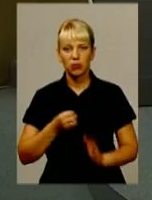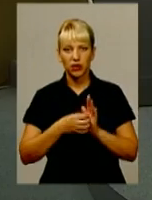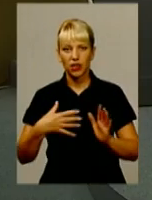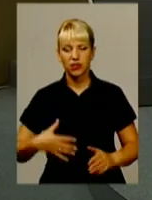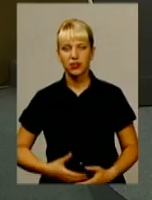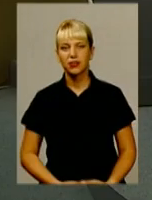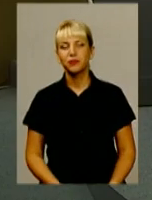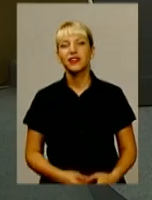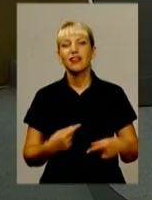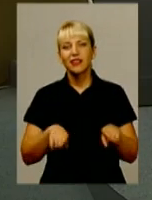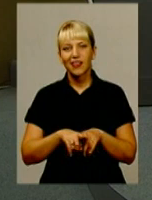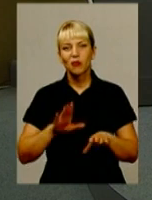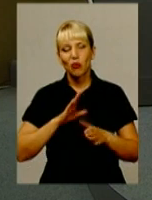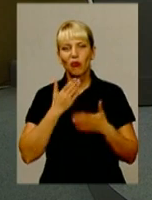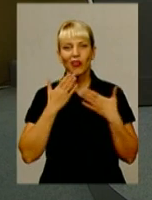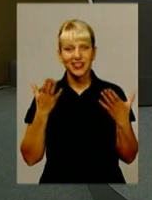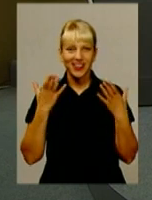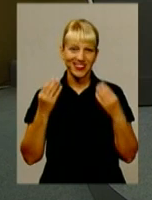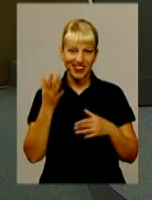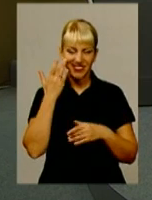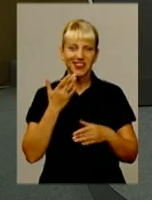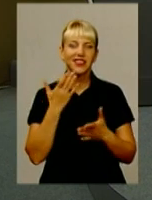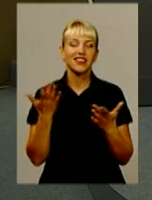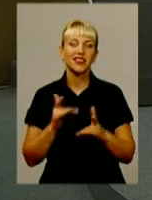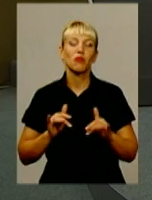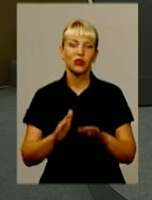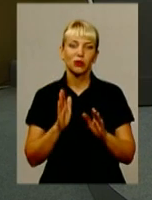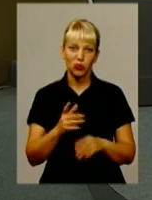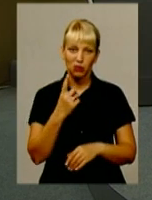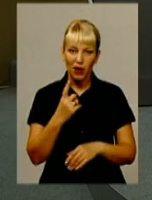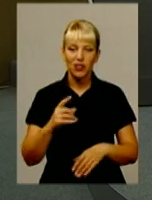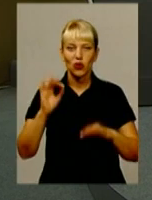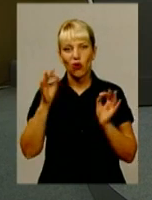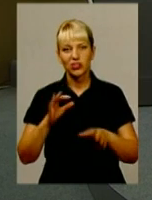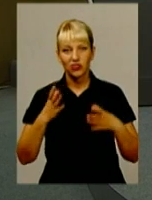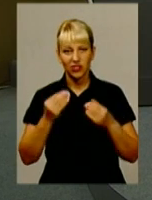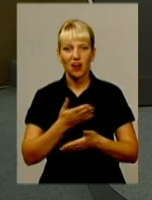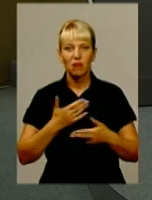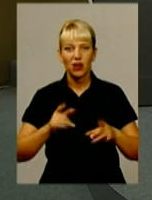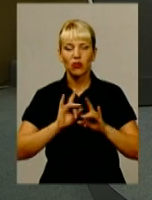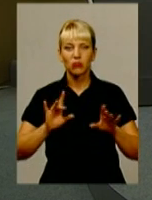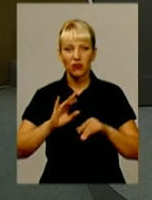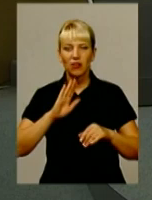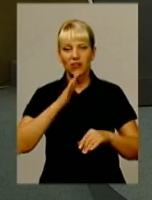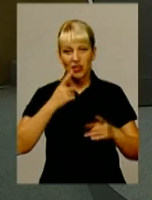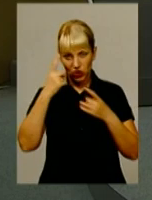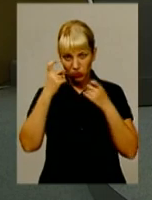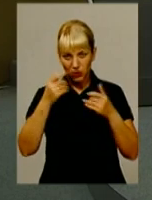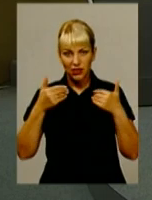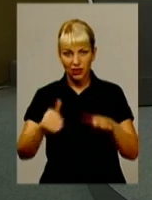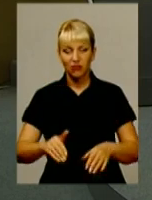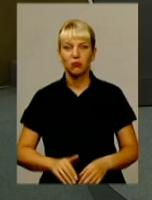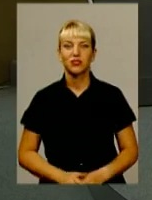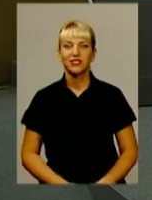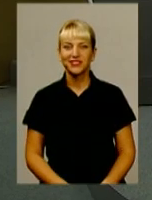Таким був останній день літа. А які події будуть першого осіннього дня, ми розповімо вам у наших інформаційних випусках.